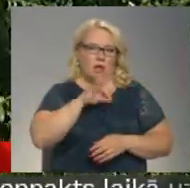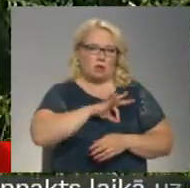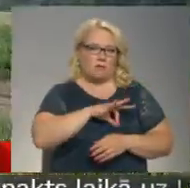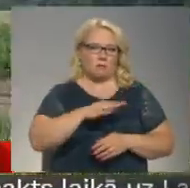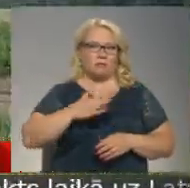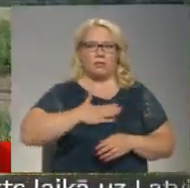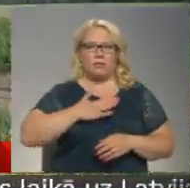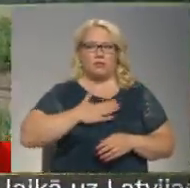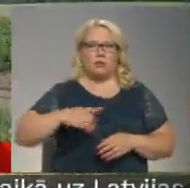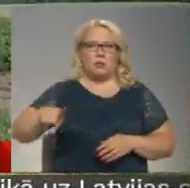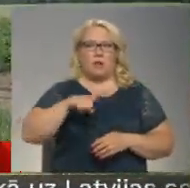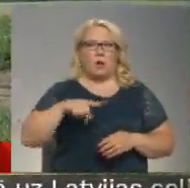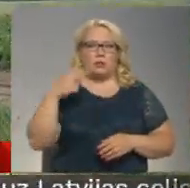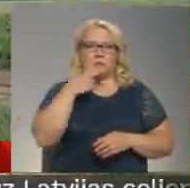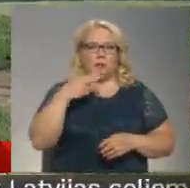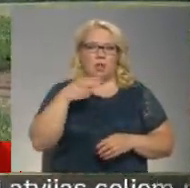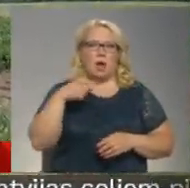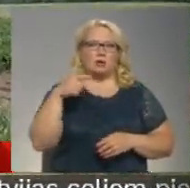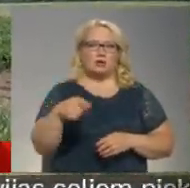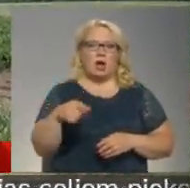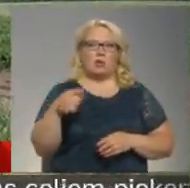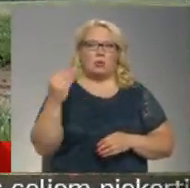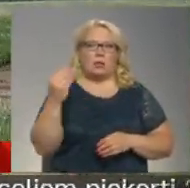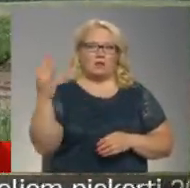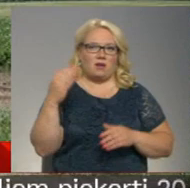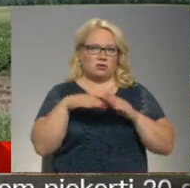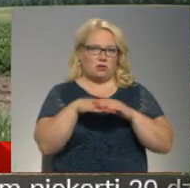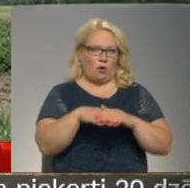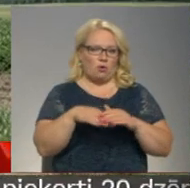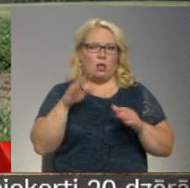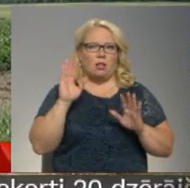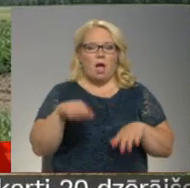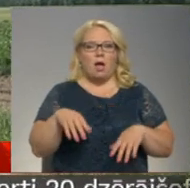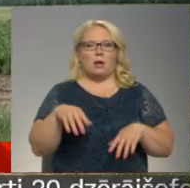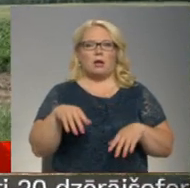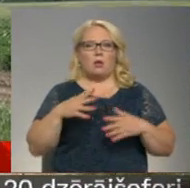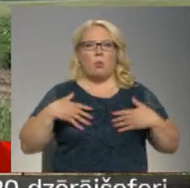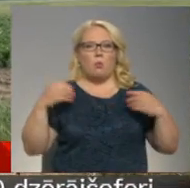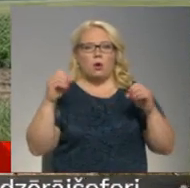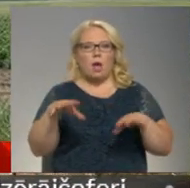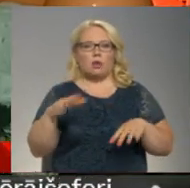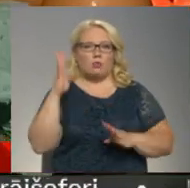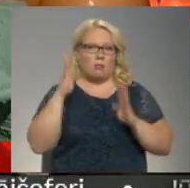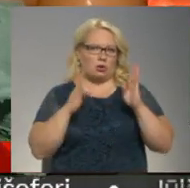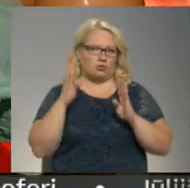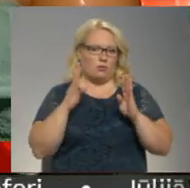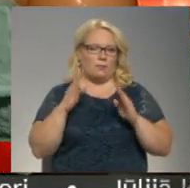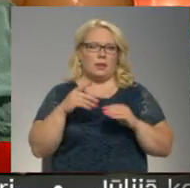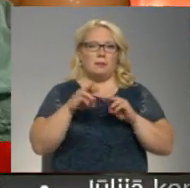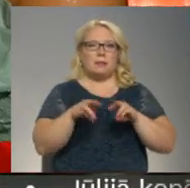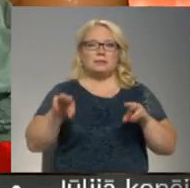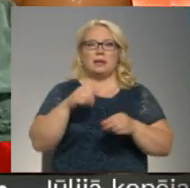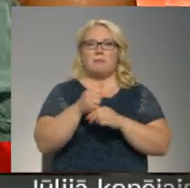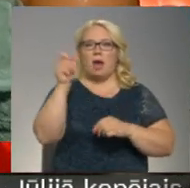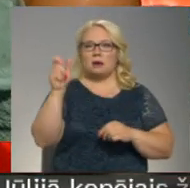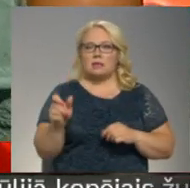mūsu tauts saimniecībā, šādu investoru ienākšanu laitam upurētu mežas. Ministrijas pārstāvs